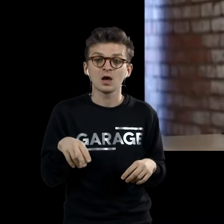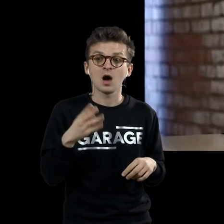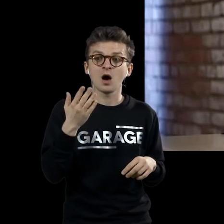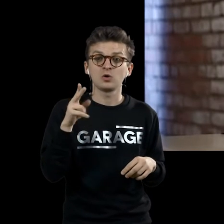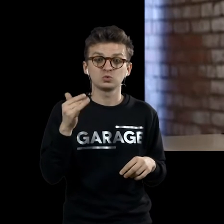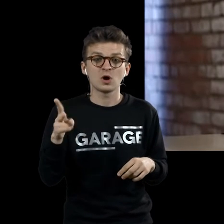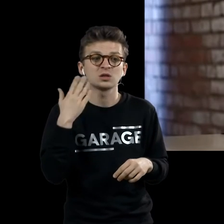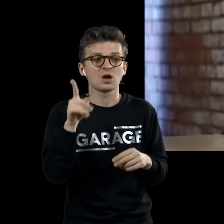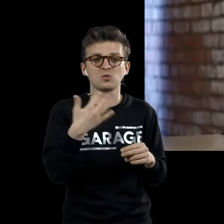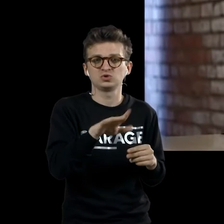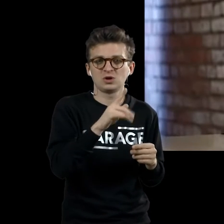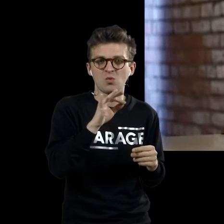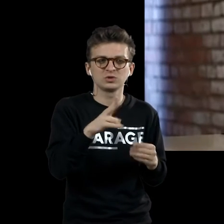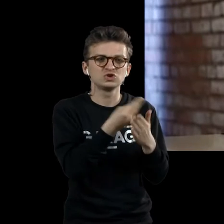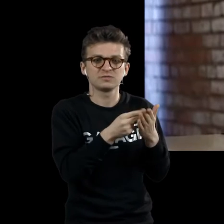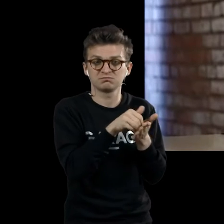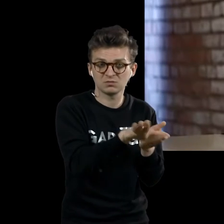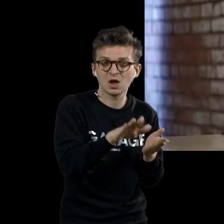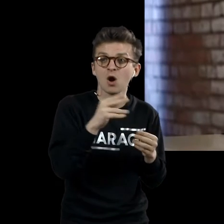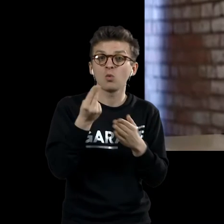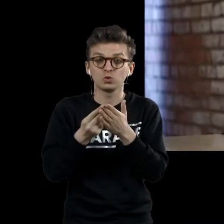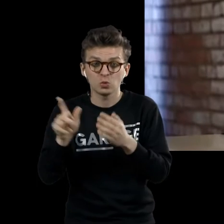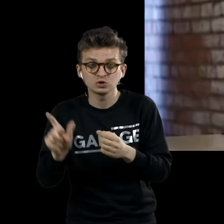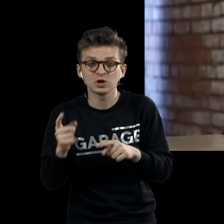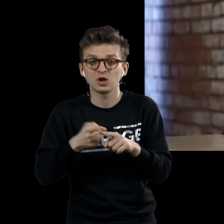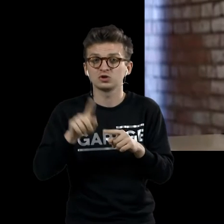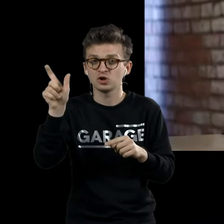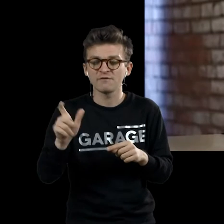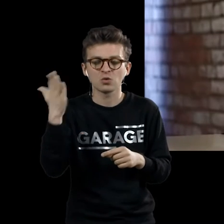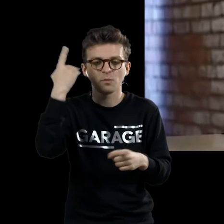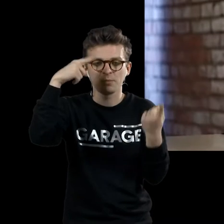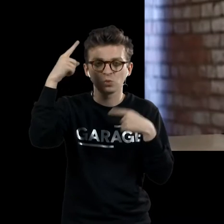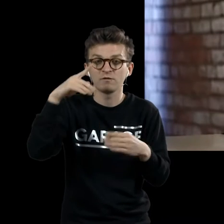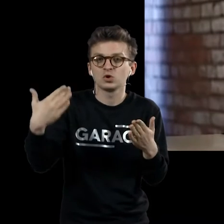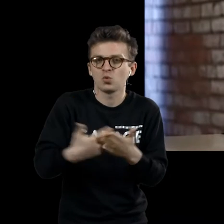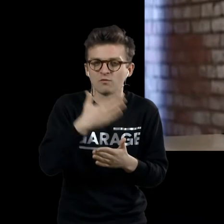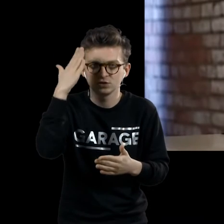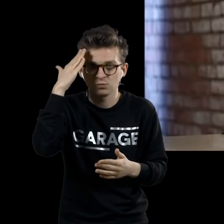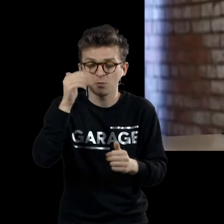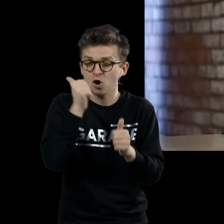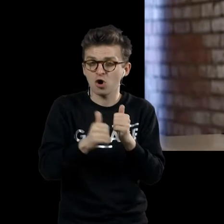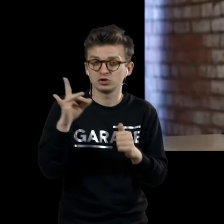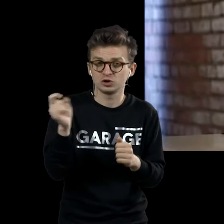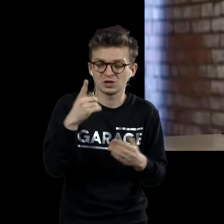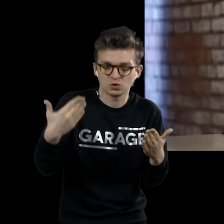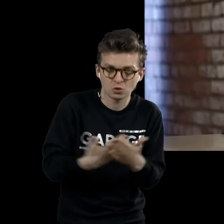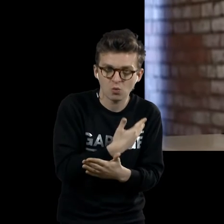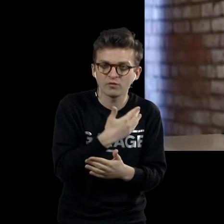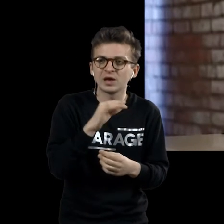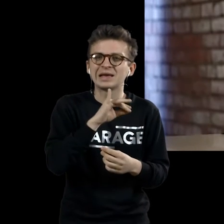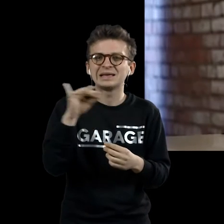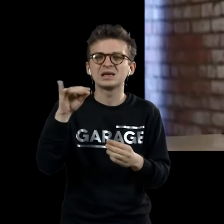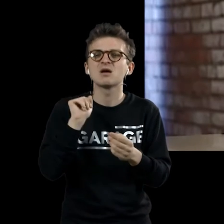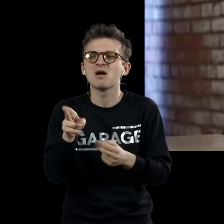от живописи и представил «реди мэйды», художник – это человек, который придумывает новые способы, каждый раз новые, заниматься